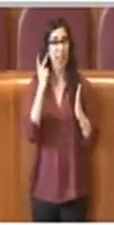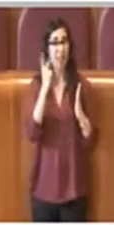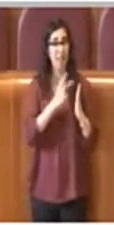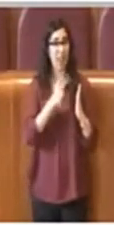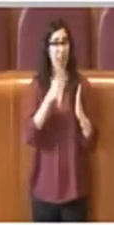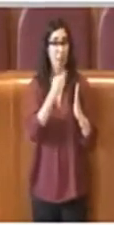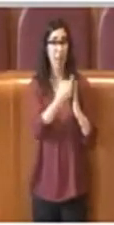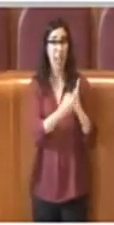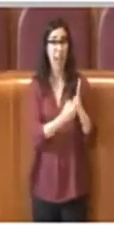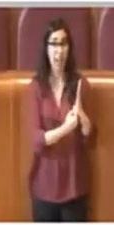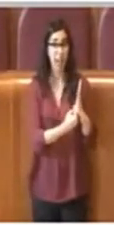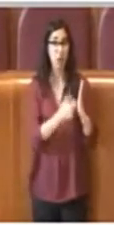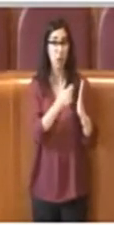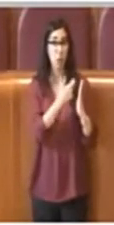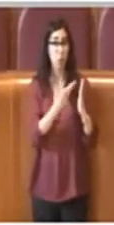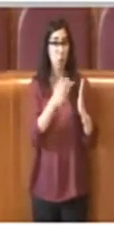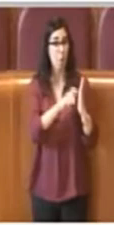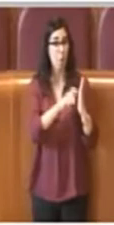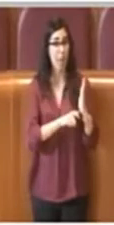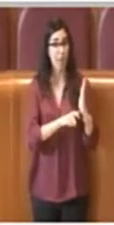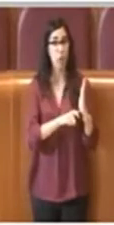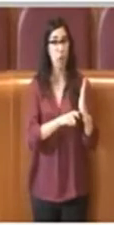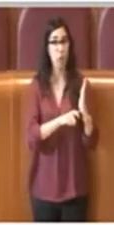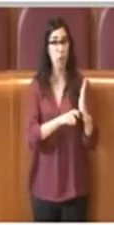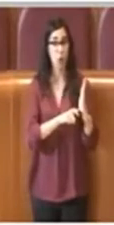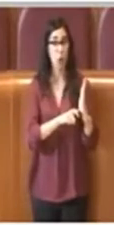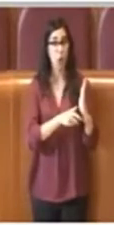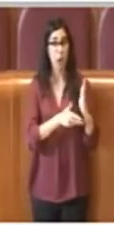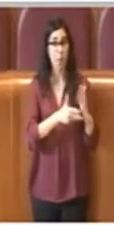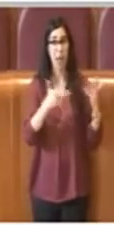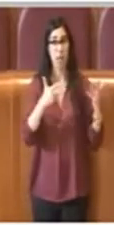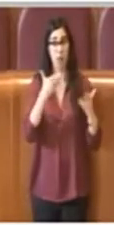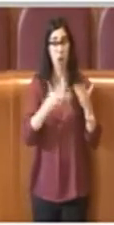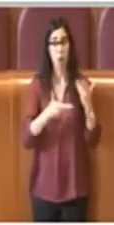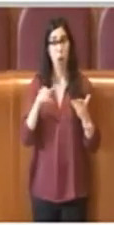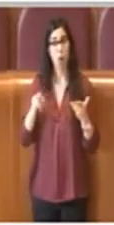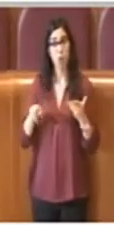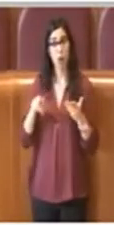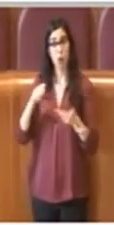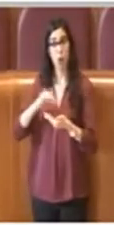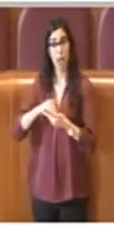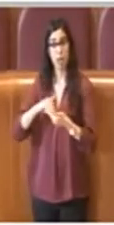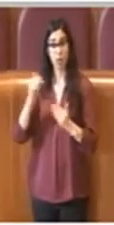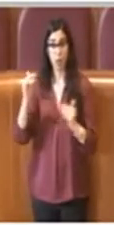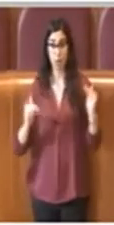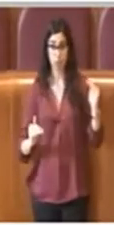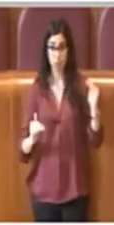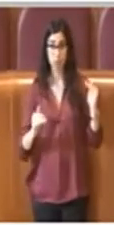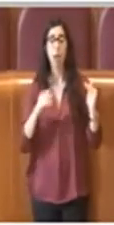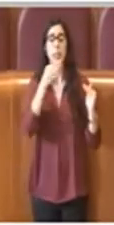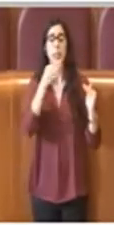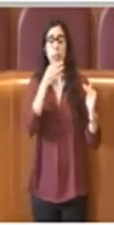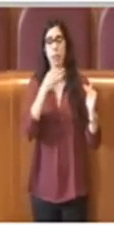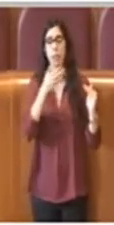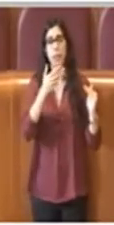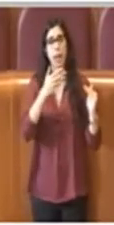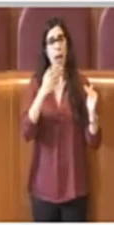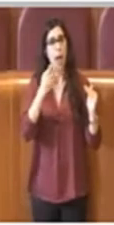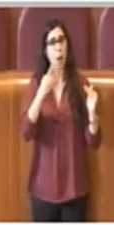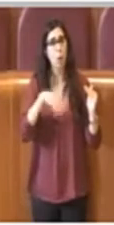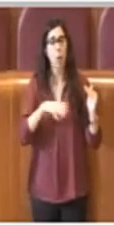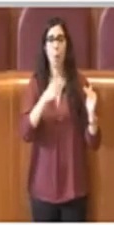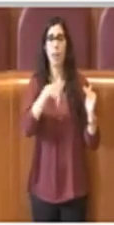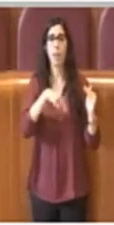superiore al numero delle associazioni, viene risposta a una semplice graduatoria dei singoli basata su quattro criteri molto